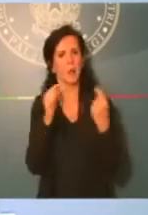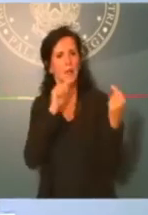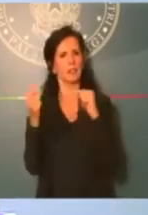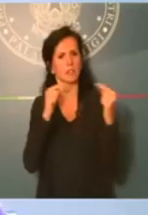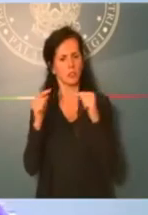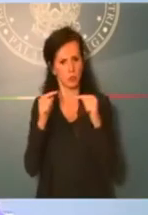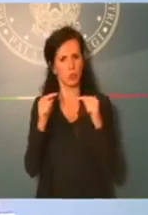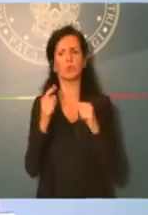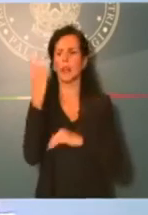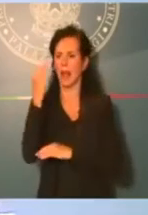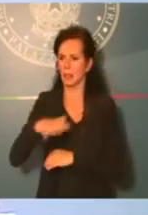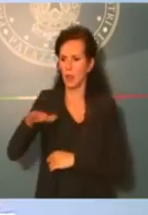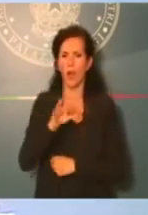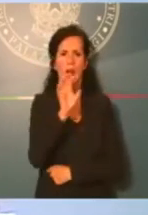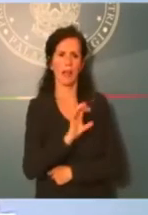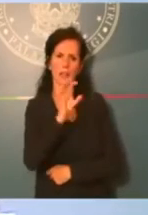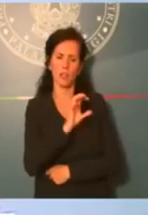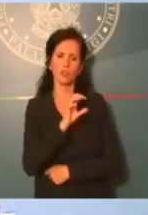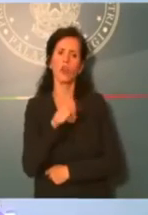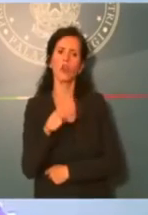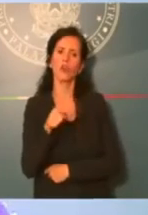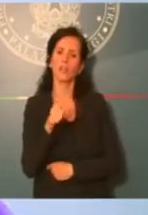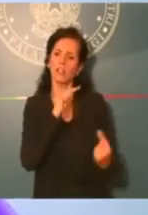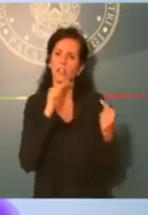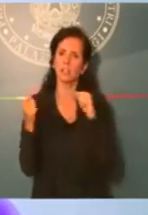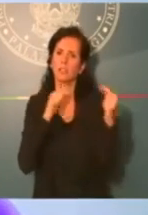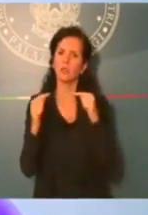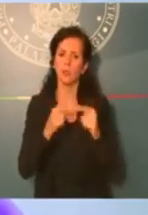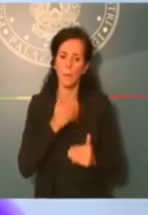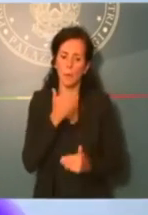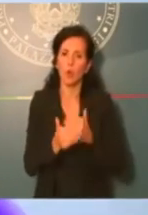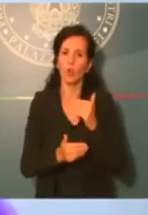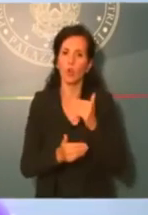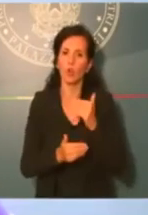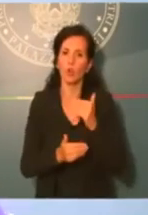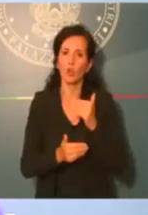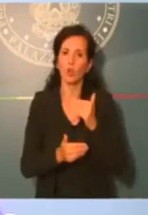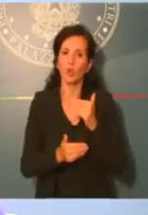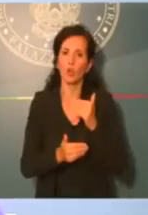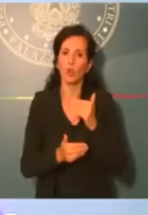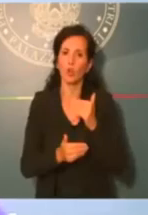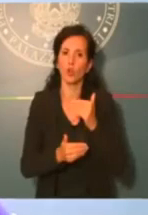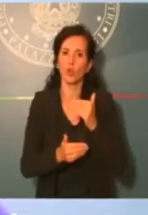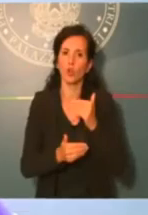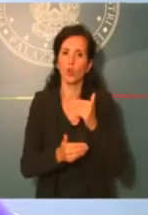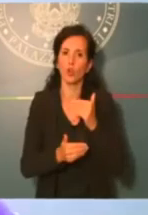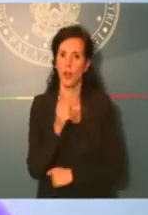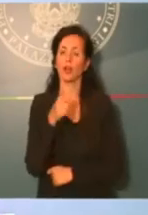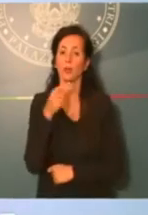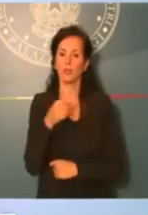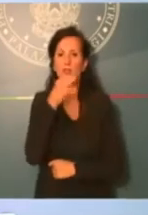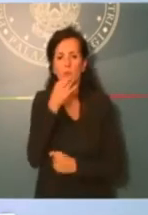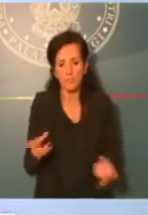antilocali di quelle che sono le procedure che devono essere semplificate per una grande attività di ricognizione